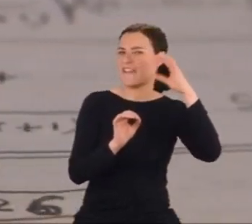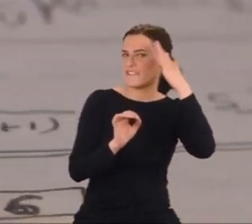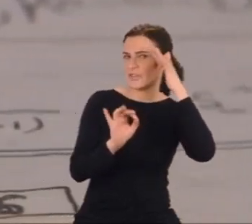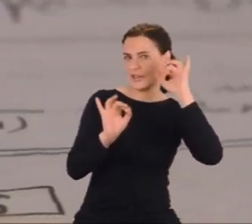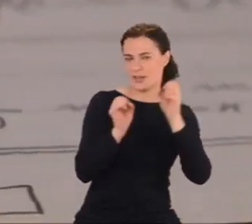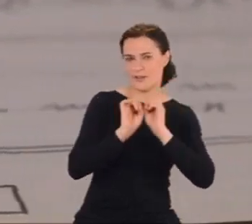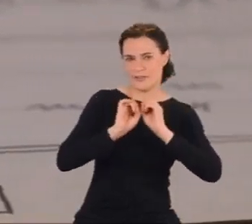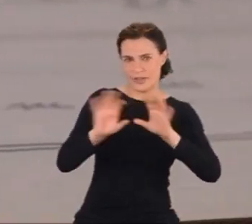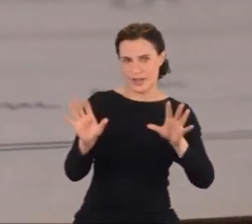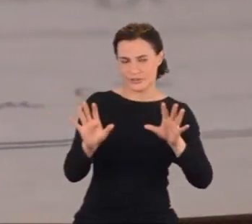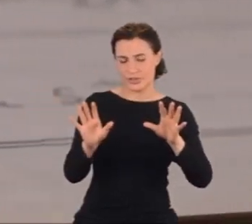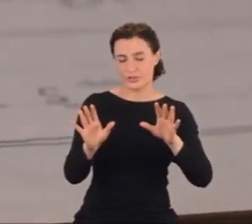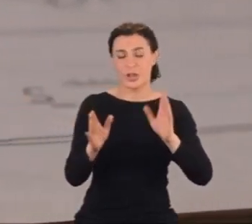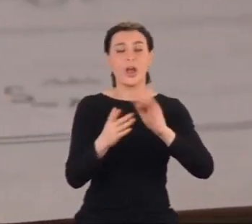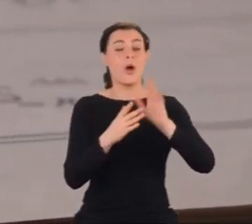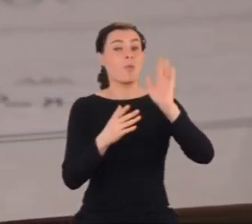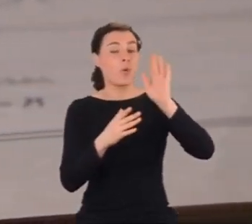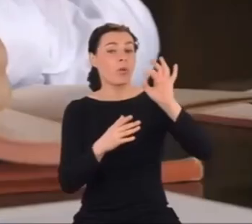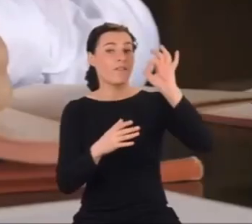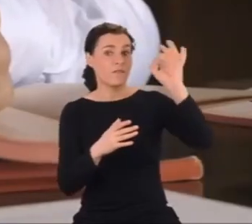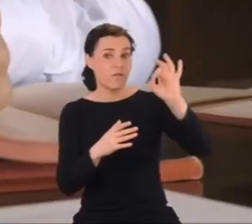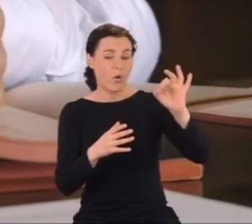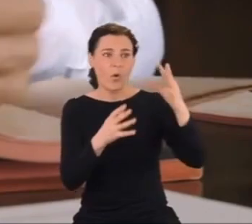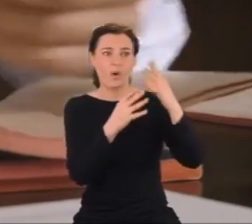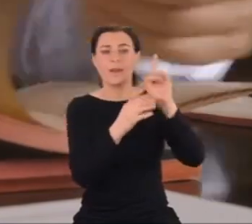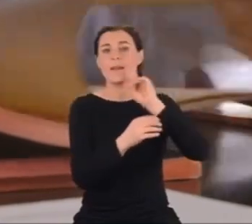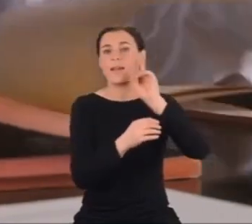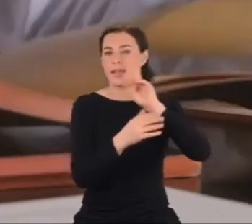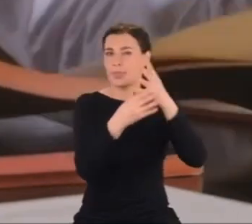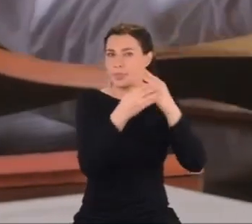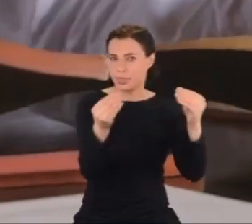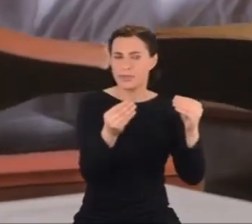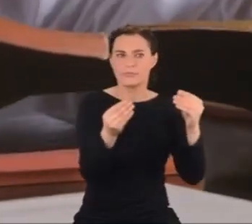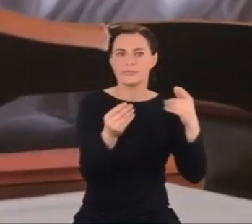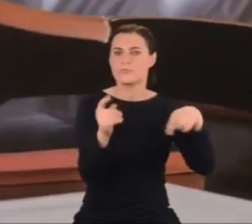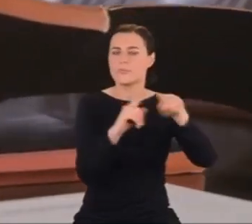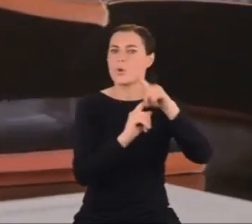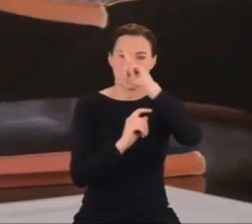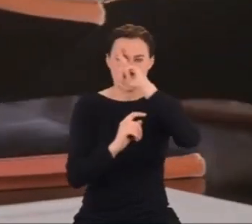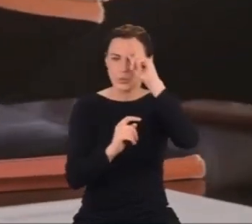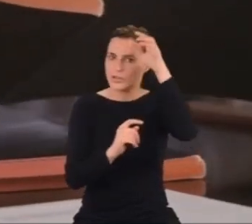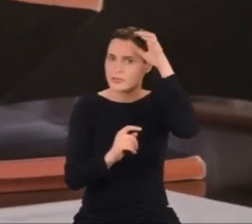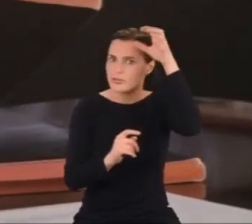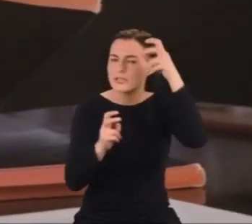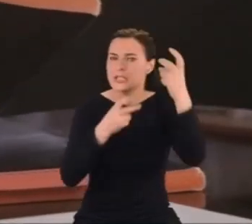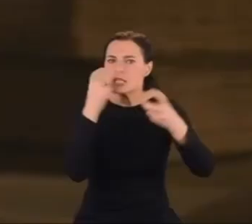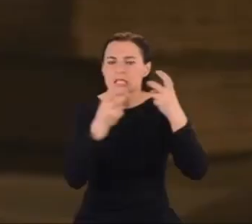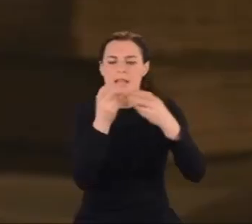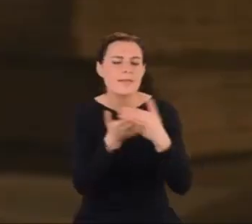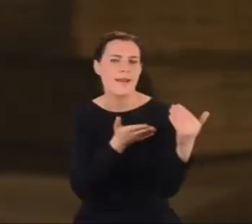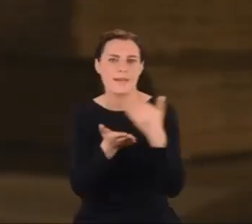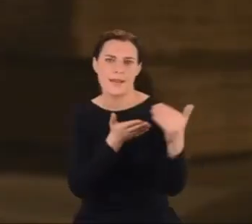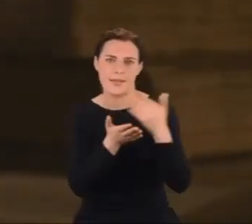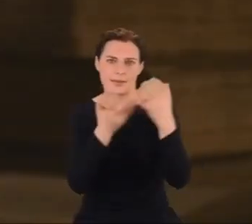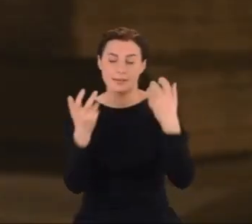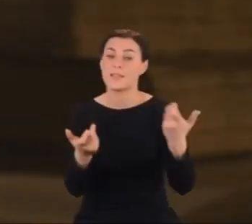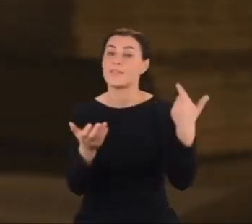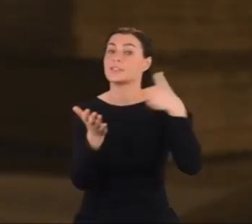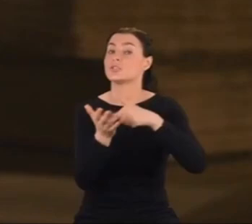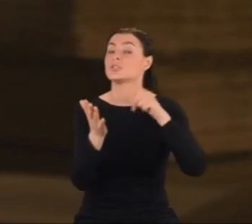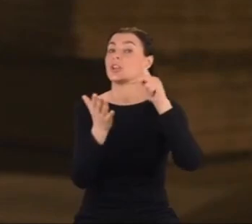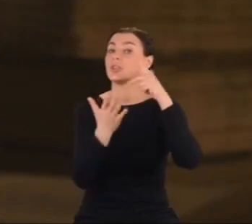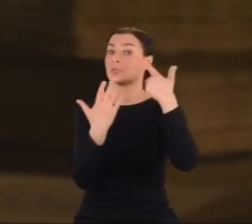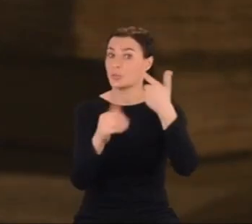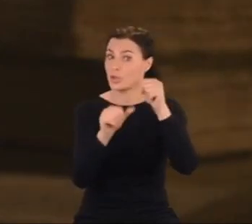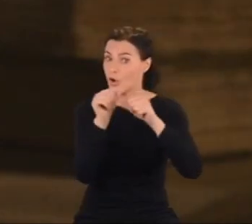Po zniknięciu Majorany inni fizycy będą kontynuować jego dzieło, co na przykład w lipcu 2012 roku doprowadzi do odkrycia